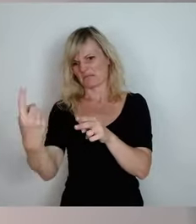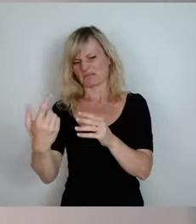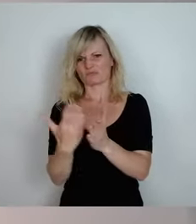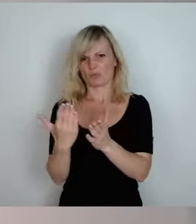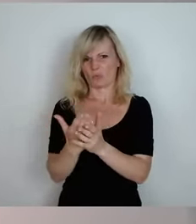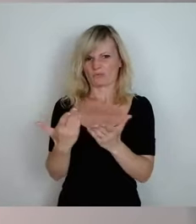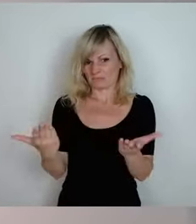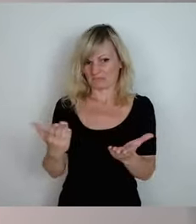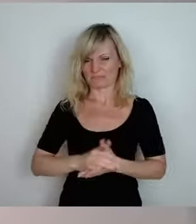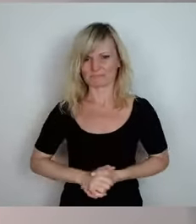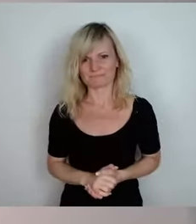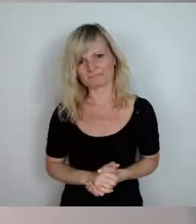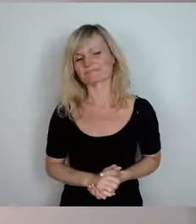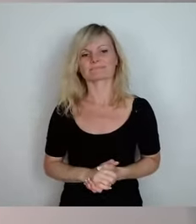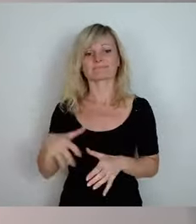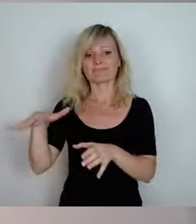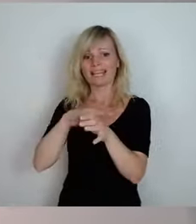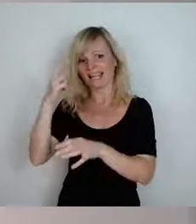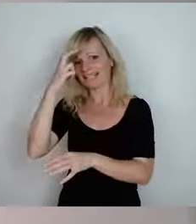Der Landrat will nicht antworten.